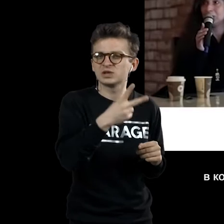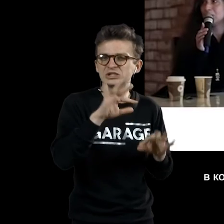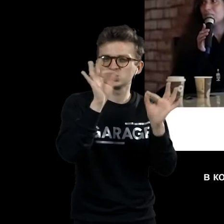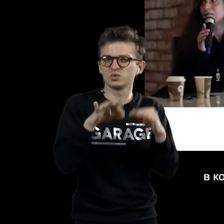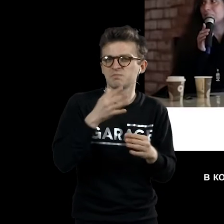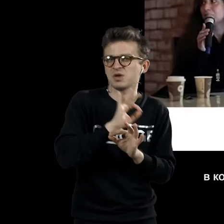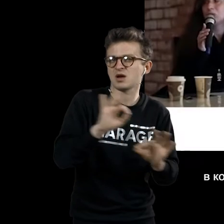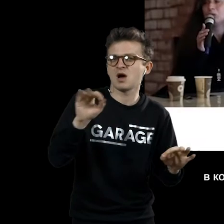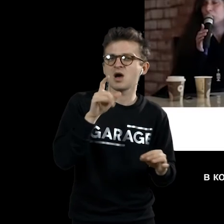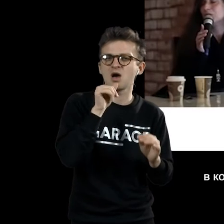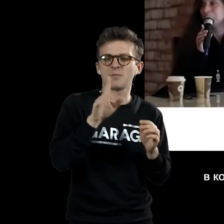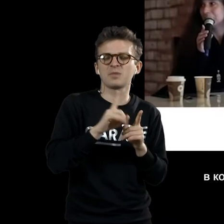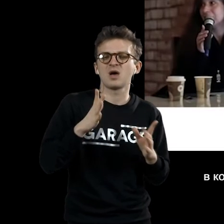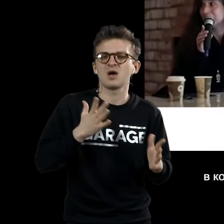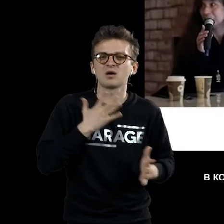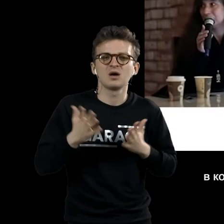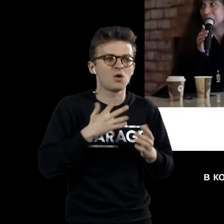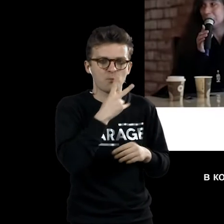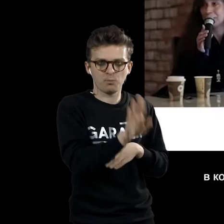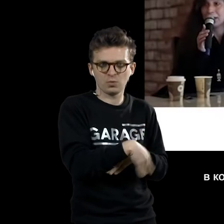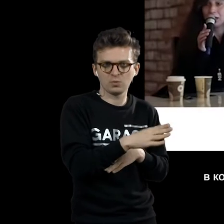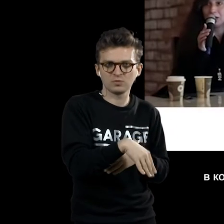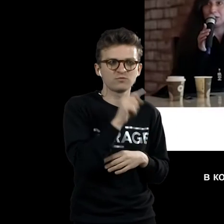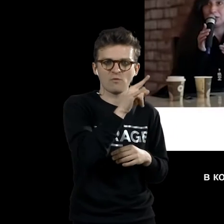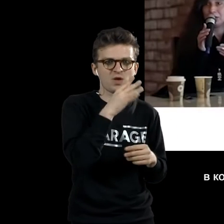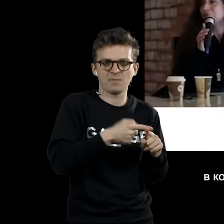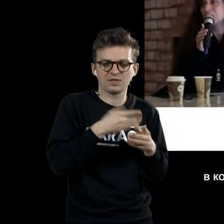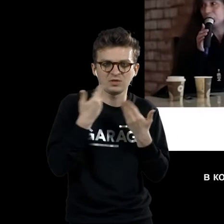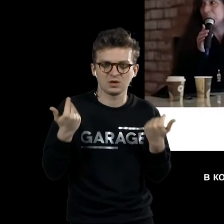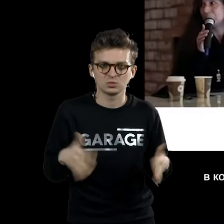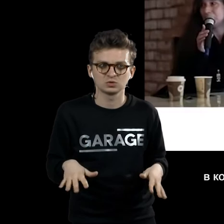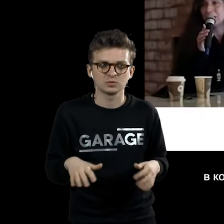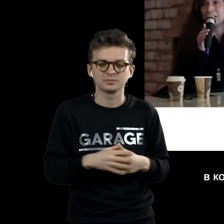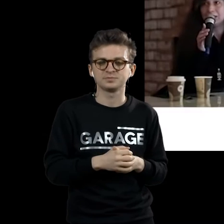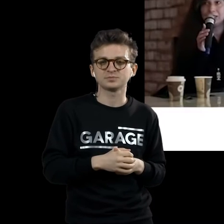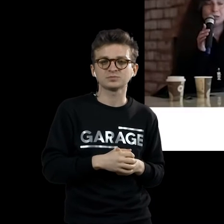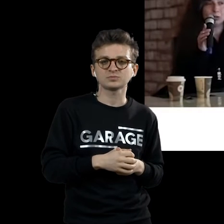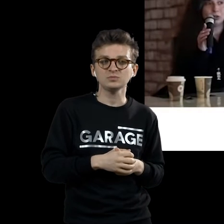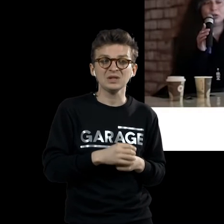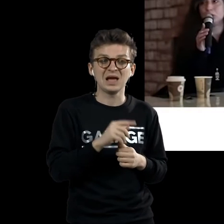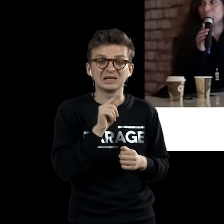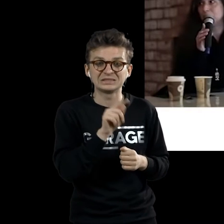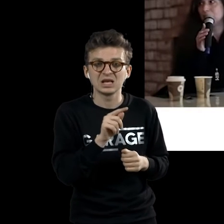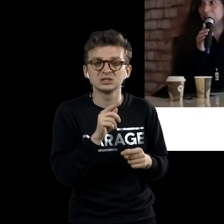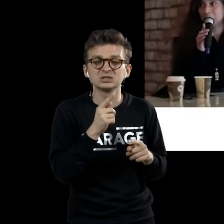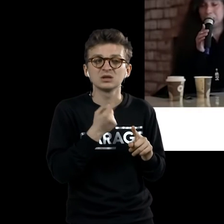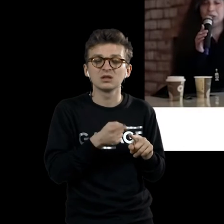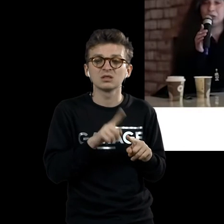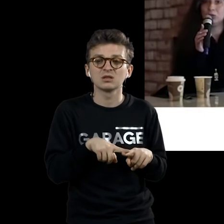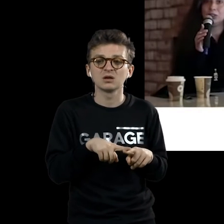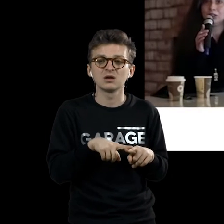есть элементы эротики, потому что больше его нигде не было в то время, страшно фрустрируют. Здесь происходит еще